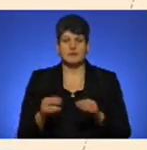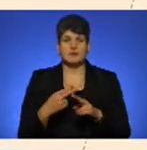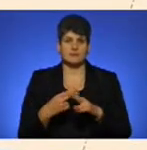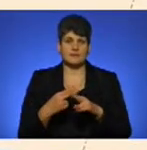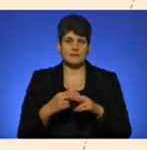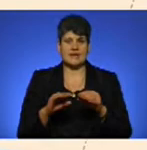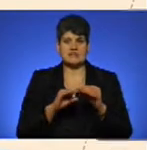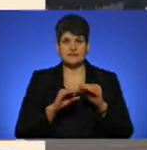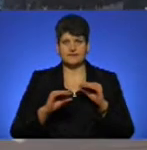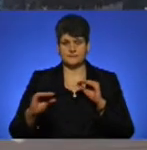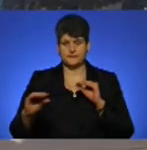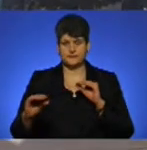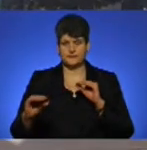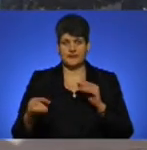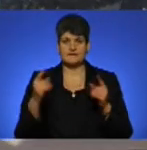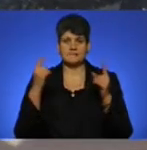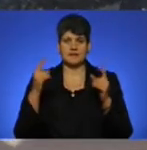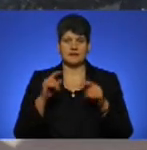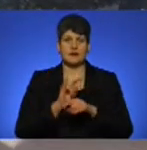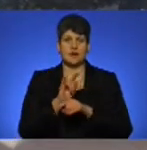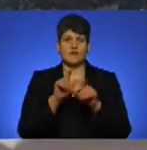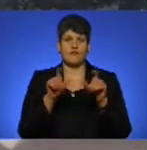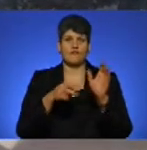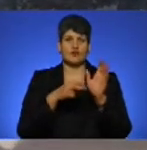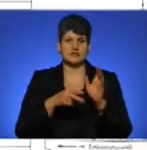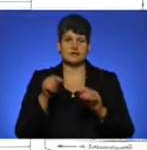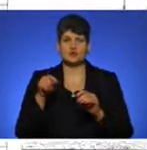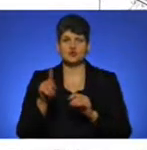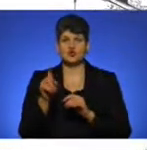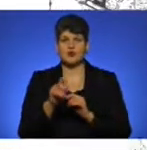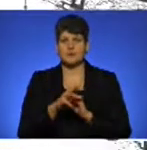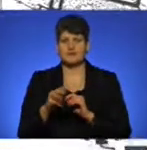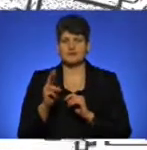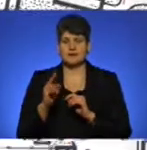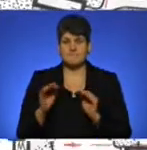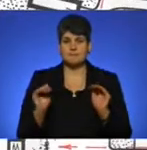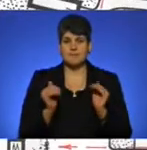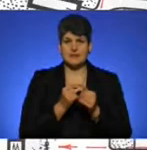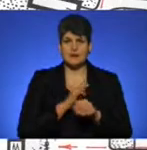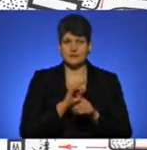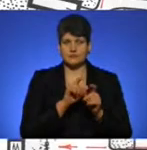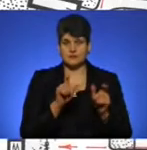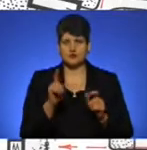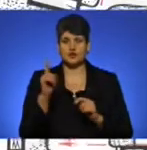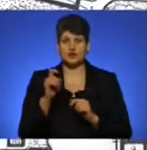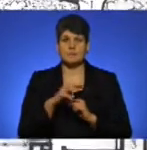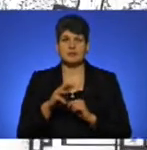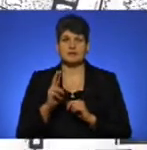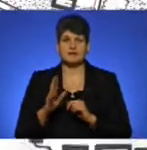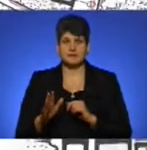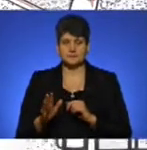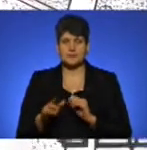асфальтобетон. Великий аеровокзал – 1100 метрів квадратний. Малий аеровокзал – 100 метрів квадратних.